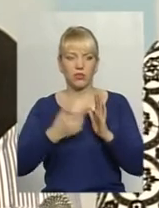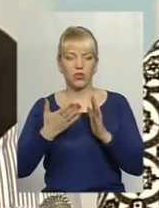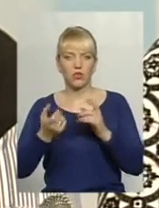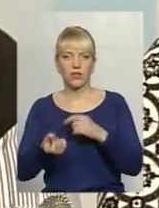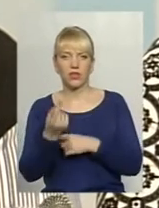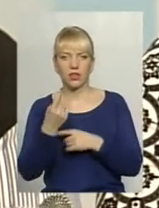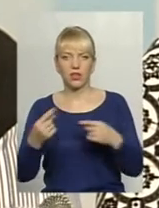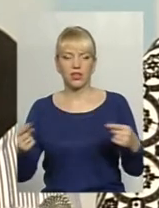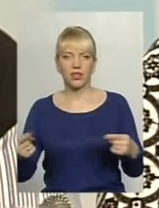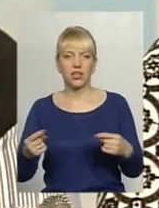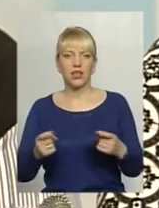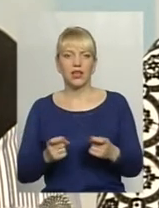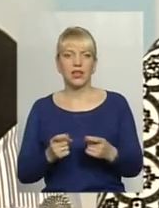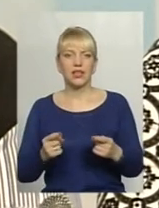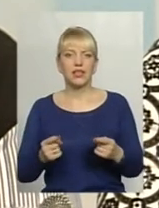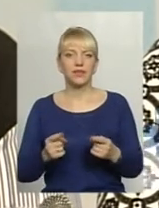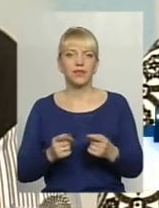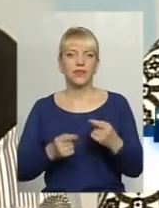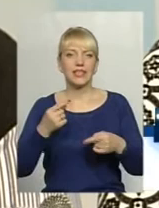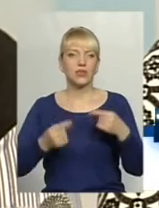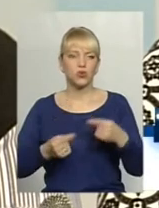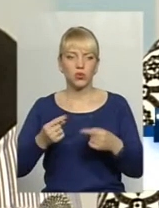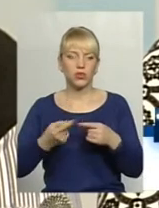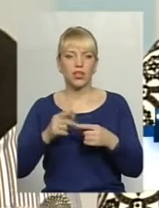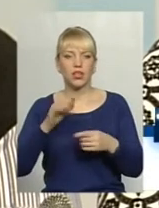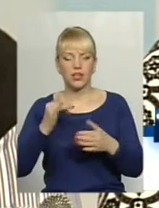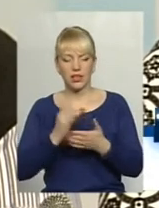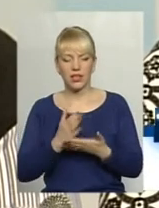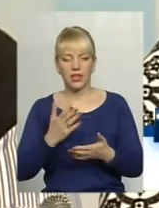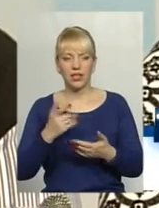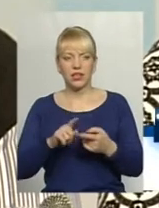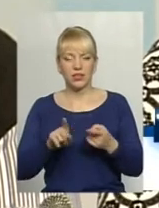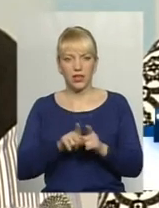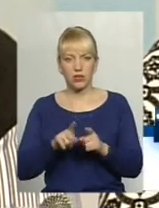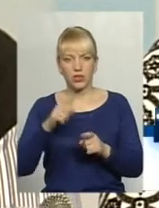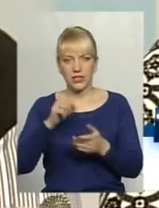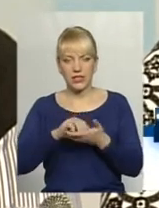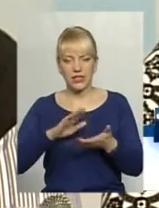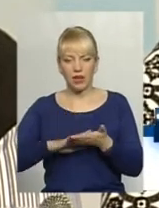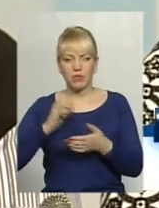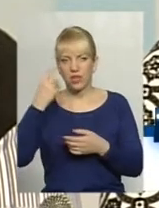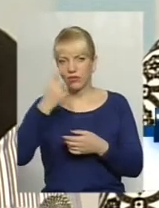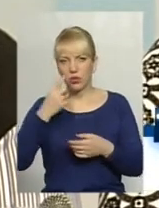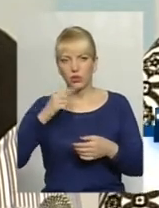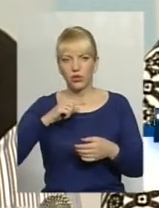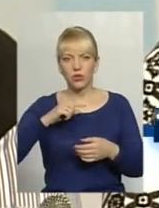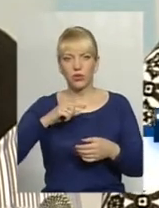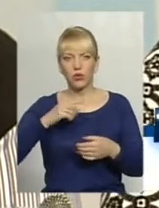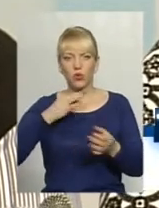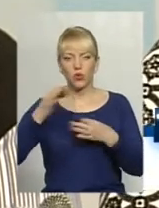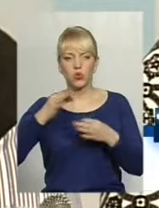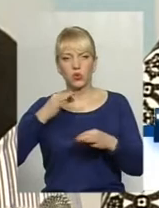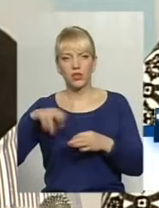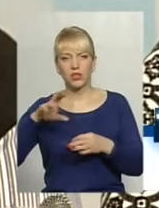дискусія. Також є і відповідні записи на індивідуальні консультації до психологів. Можливо, вони поодинокі в